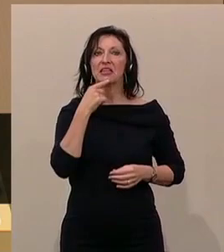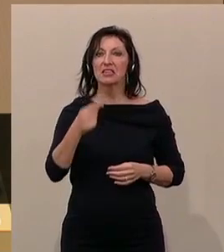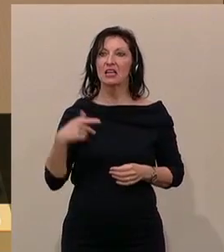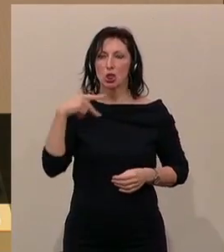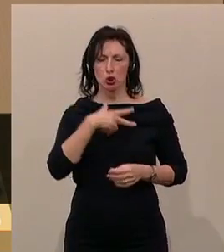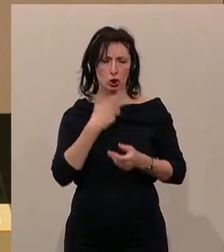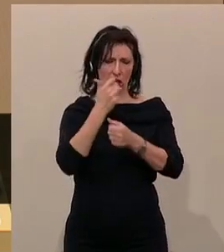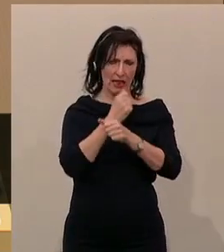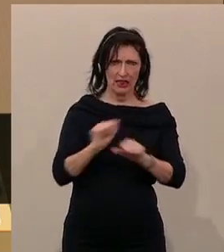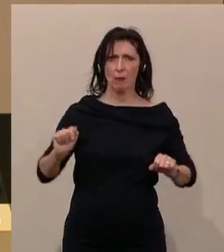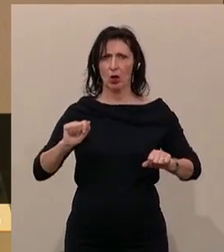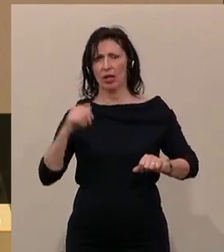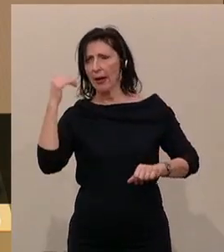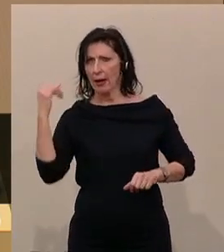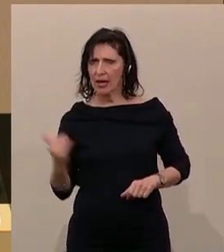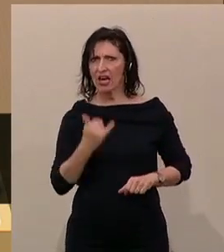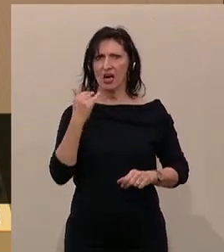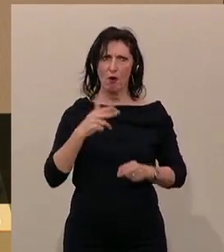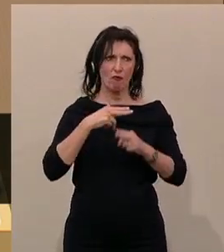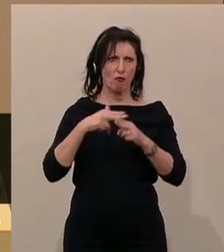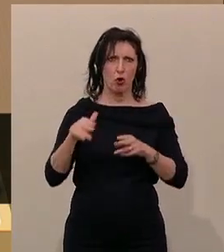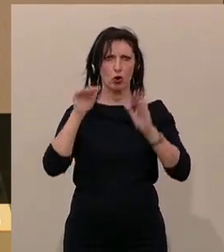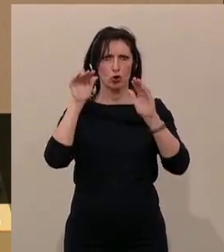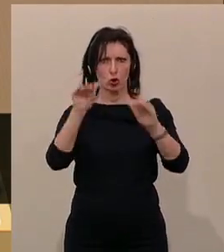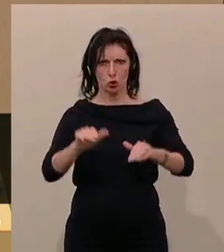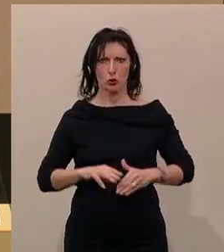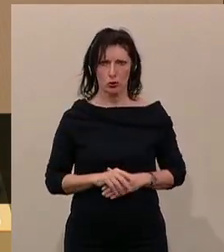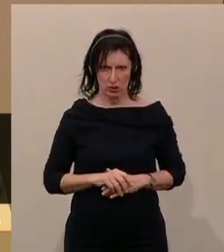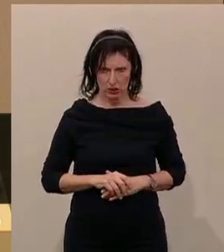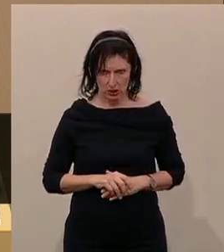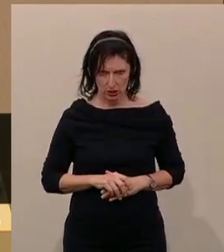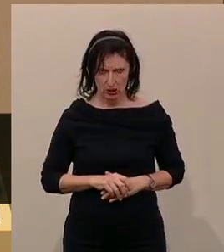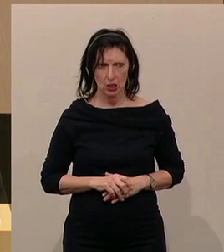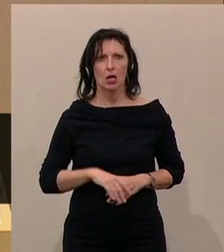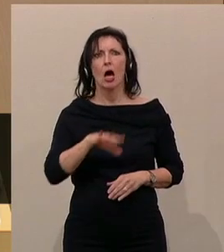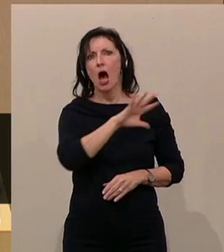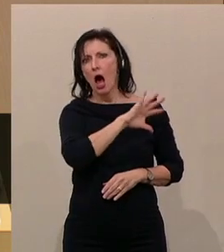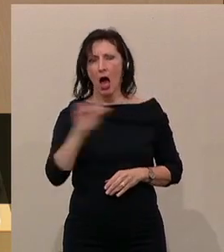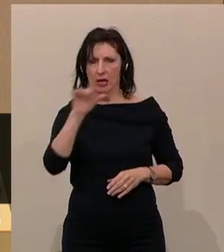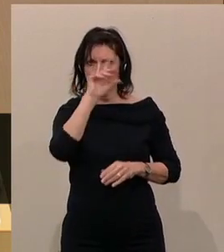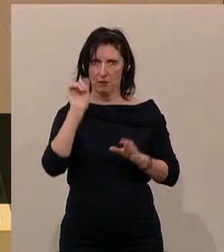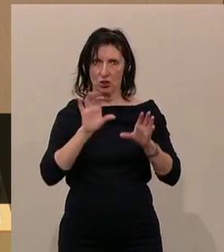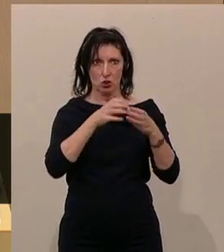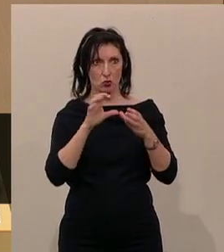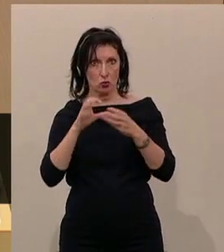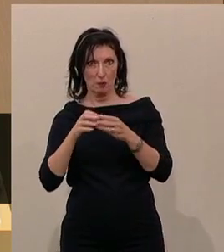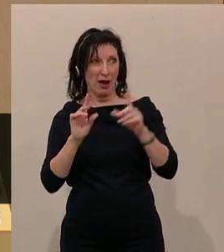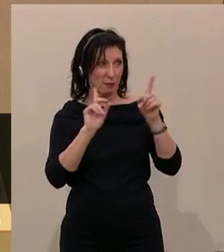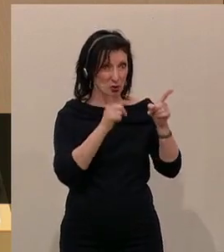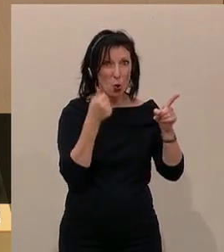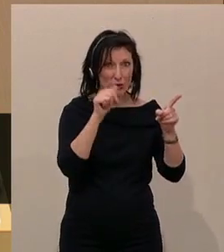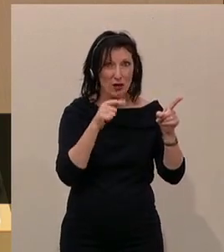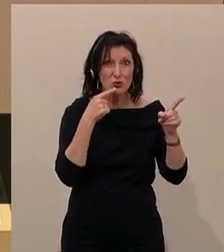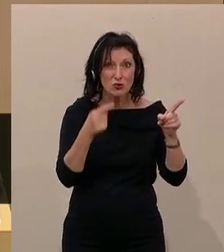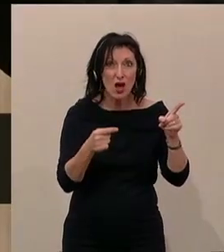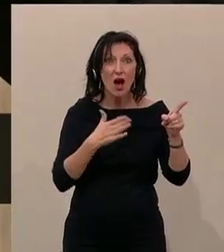Sozialdemokratie ist immer für Schutz und nicht die Missionierung von allen Menschengruppen. Sie hätten aber in Klammer dazu sagen